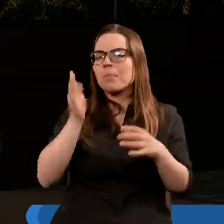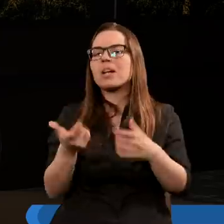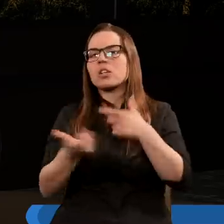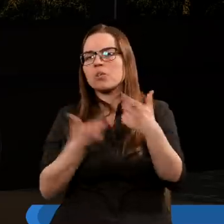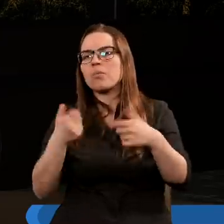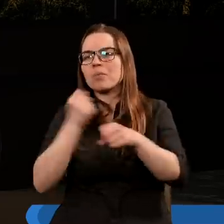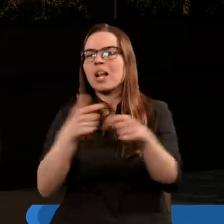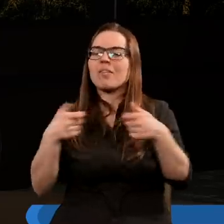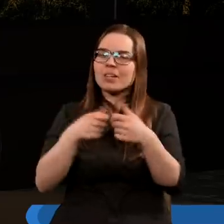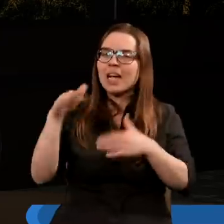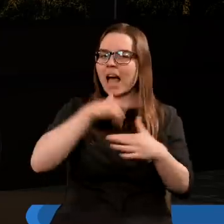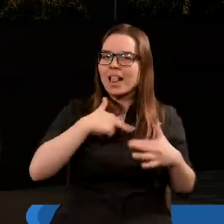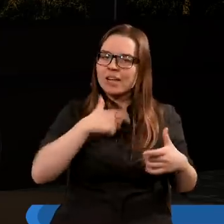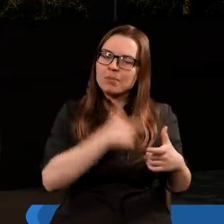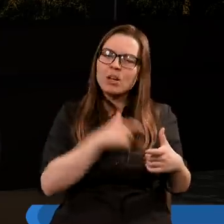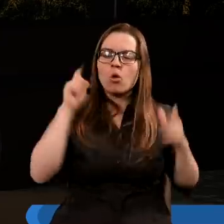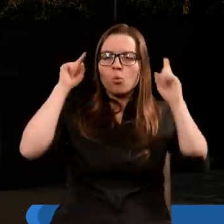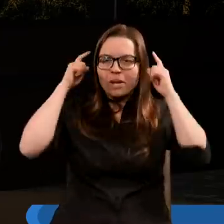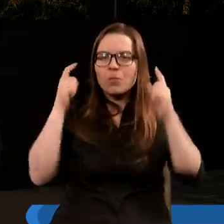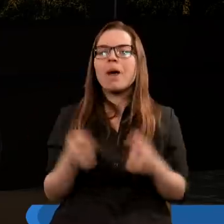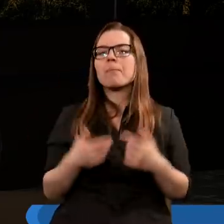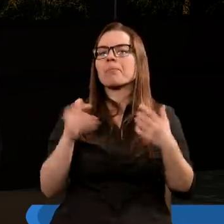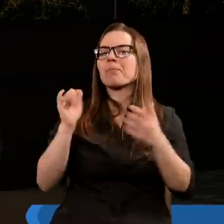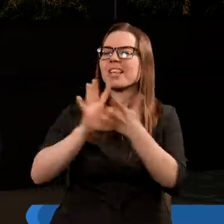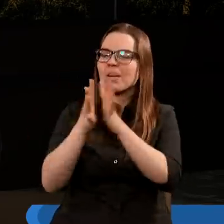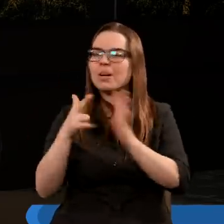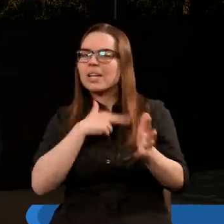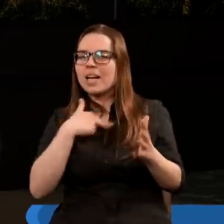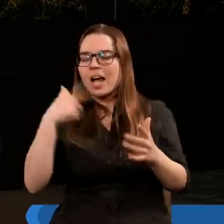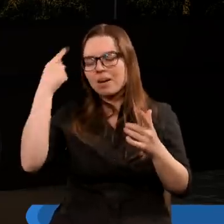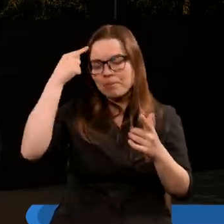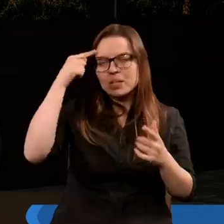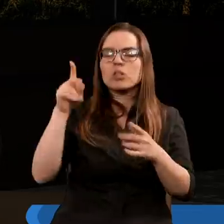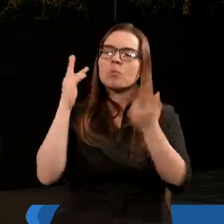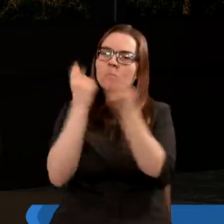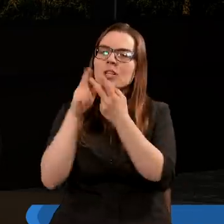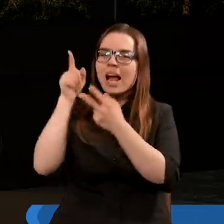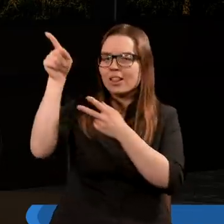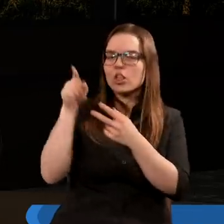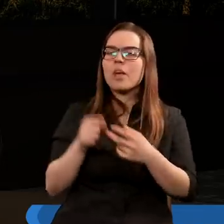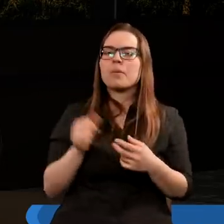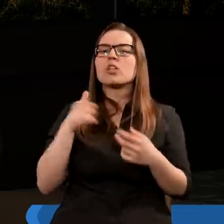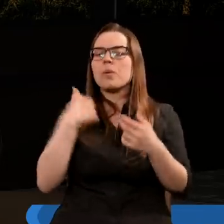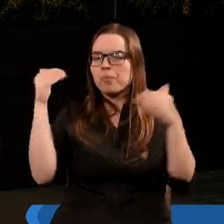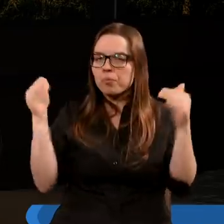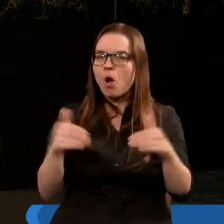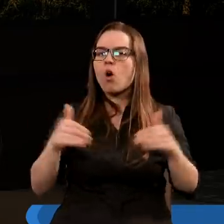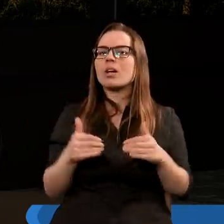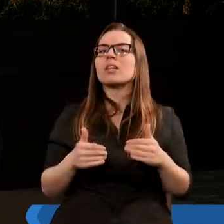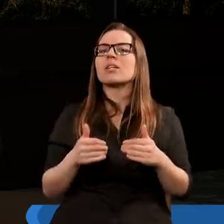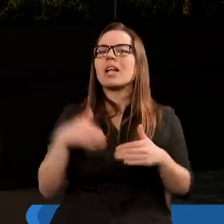pracować nad naszymi sercami i umysłami i zmieniać nas na twój obraz i podobieństwo, abyśmy mogli